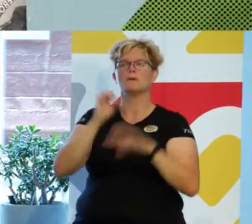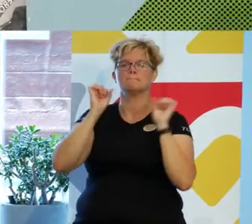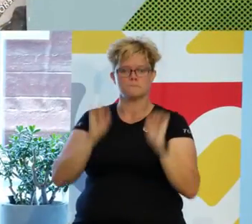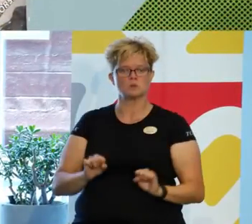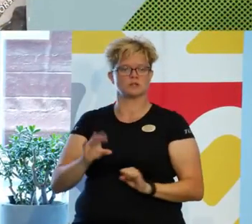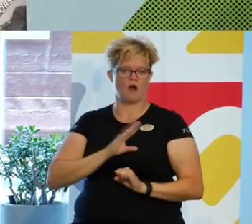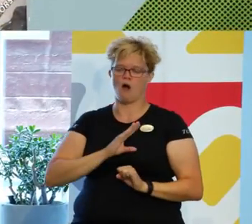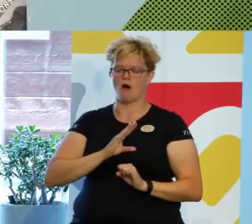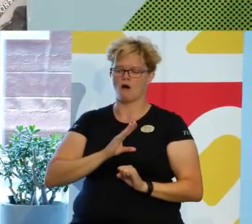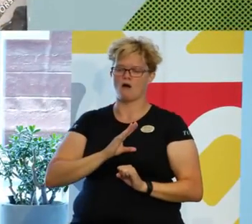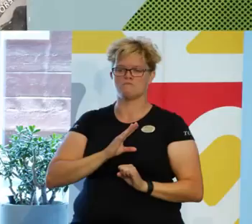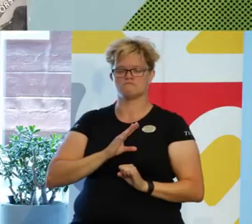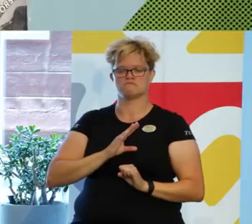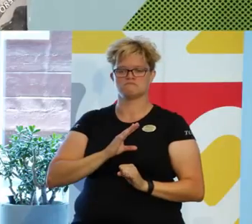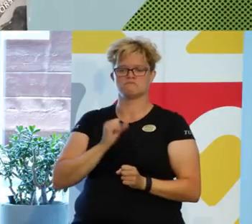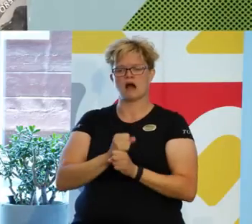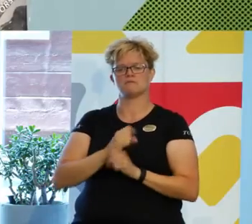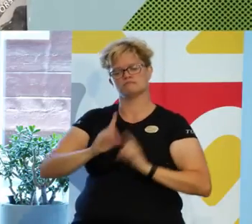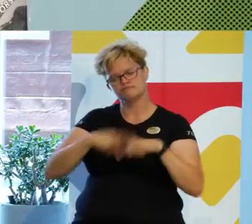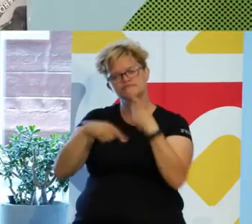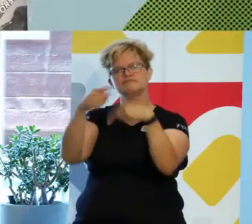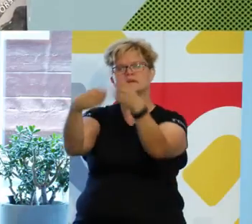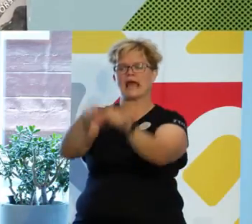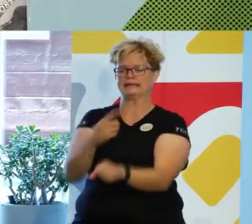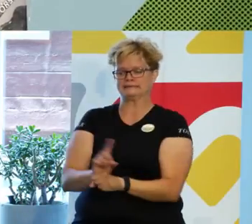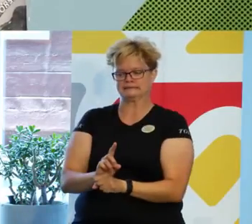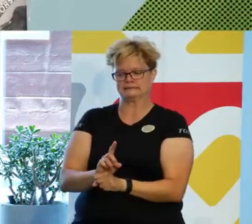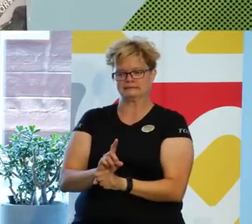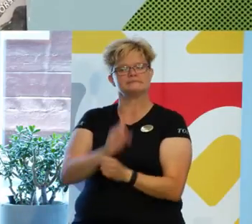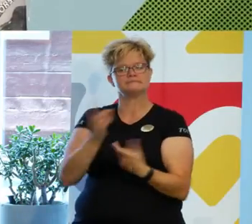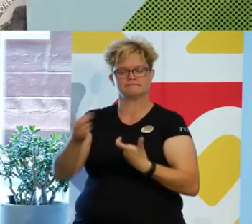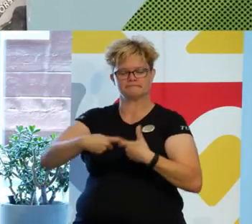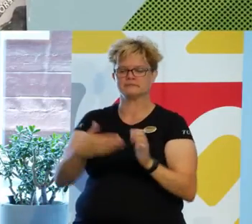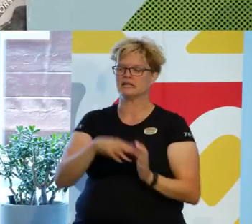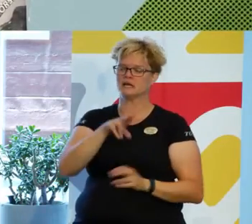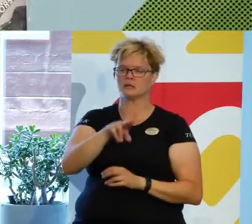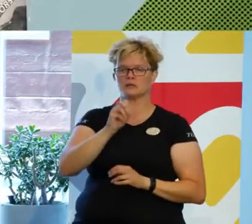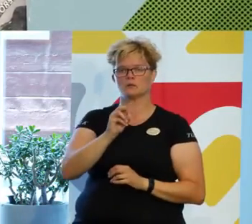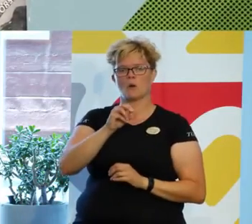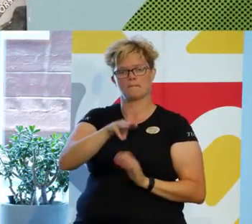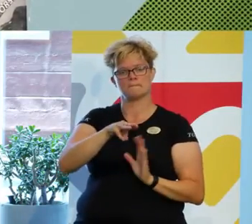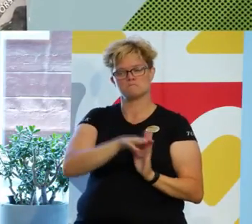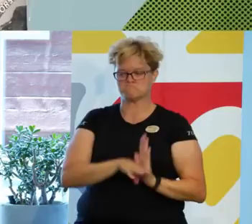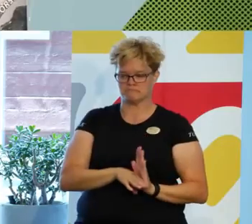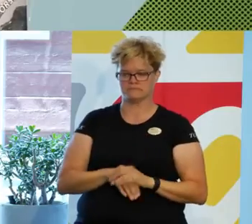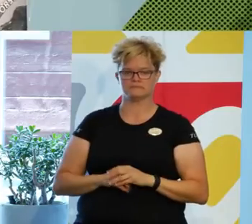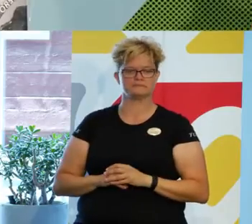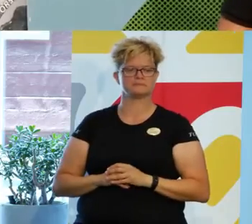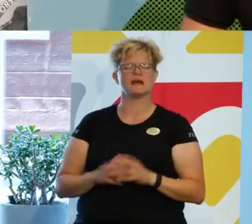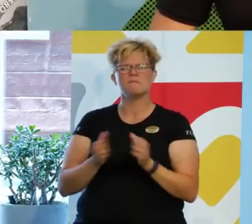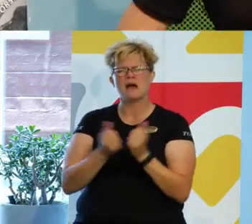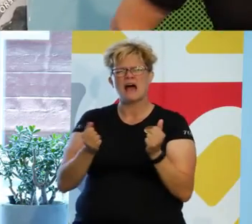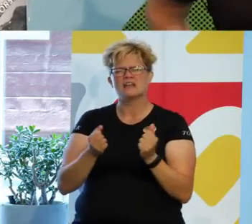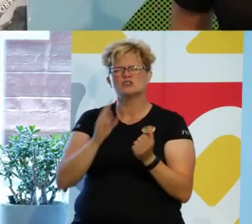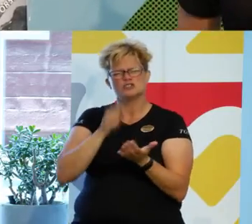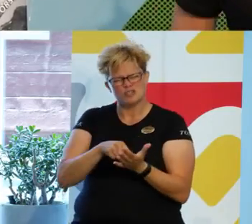vi ha ett ständigt pågående utvecklingsarbete kopplat till normer. Men för att kunna ha det